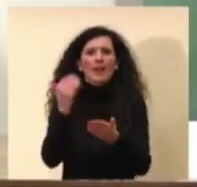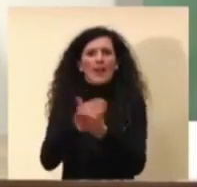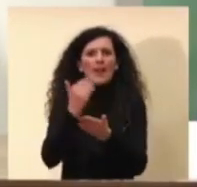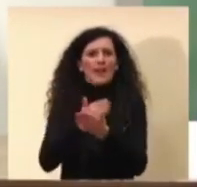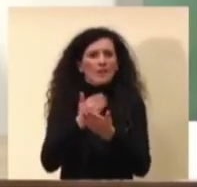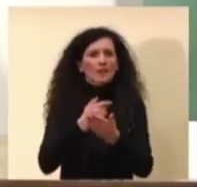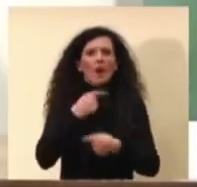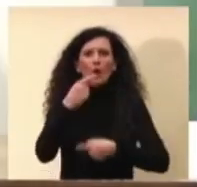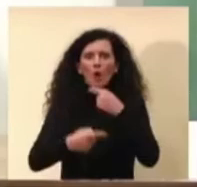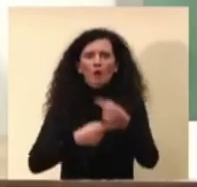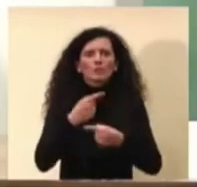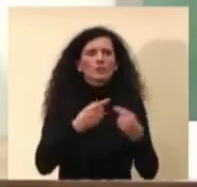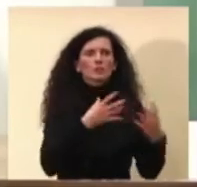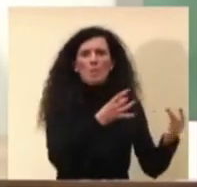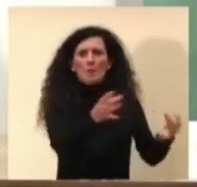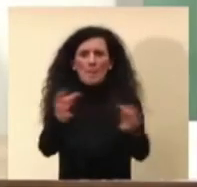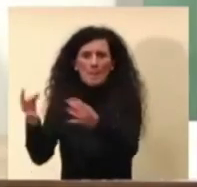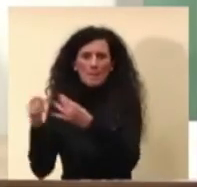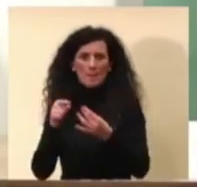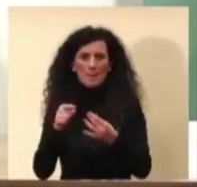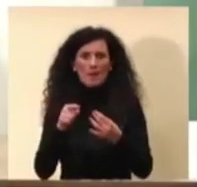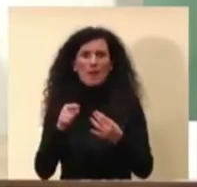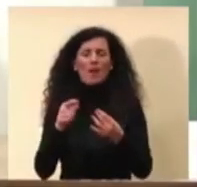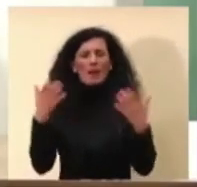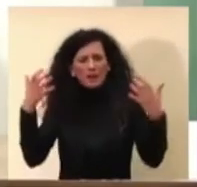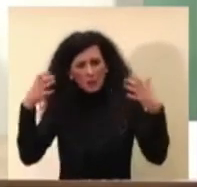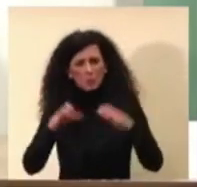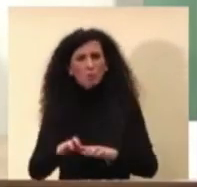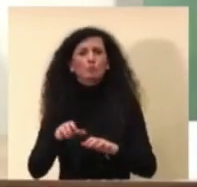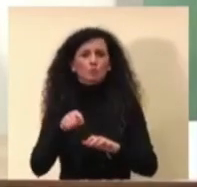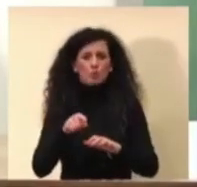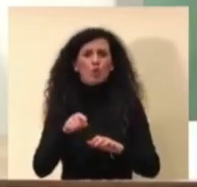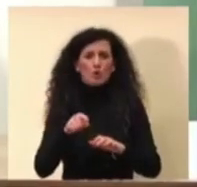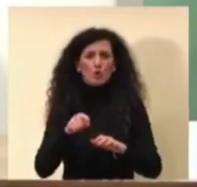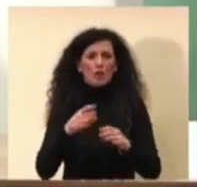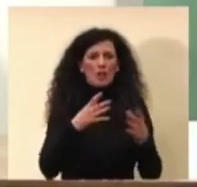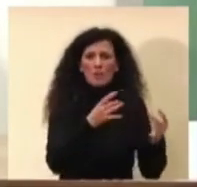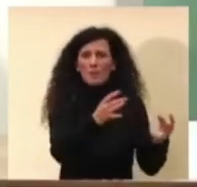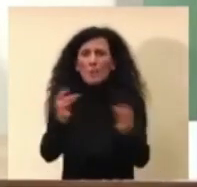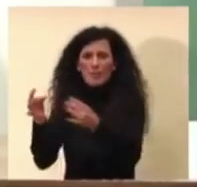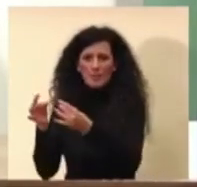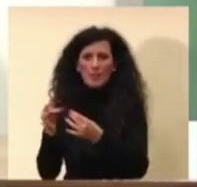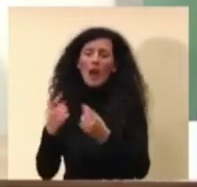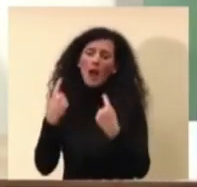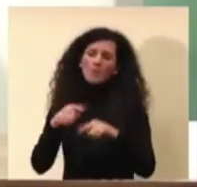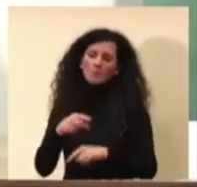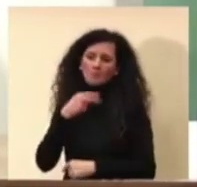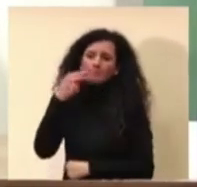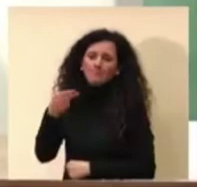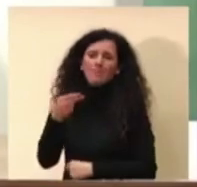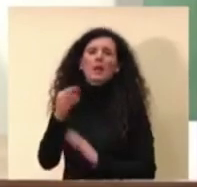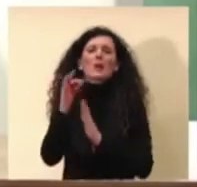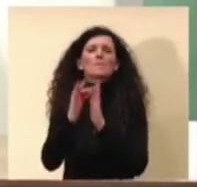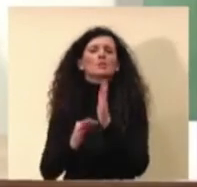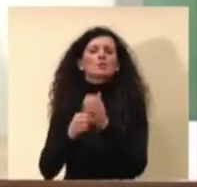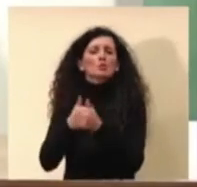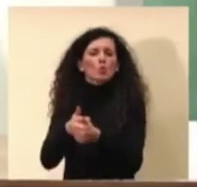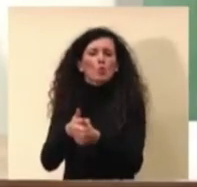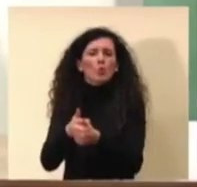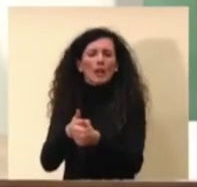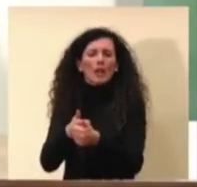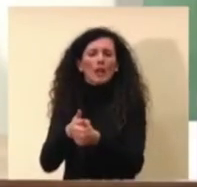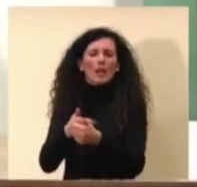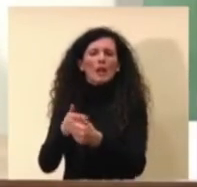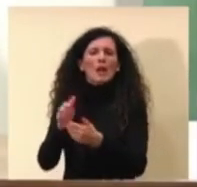è importante ridurre la probabilità di trasmissione, bisogna agire con quelle che vengono chiamate misure di mitigazione. Quindi noi